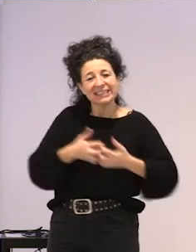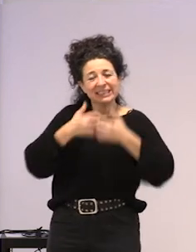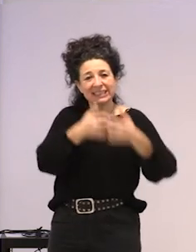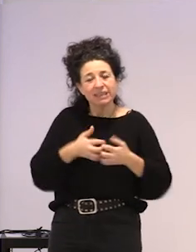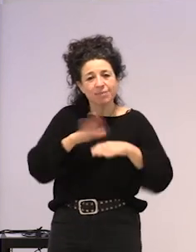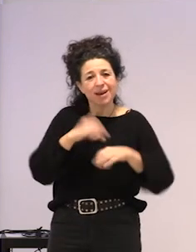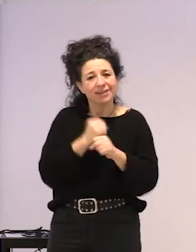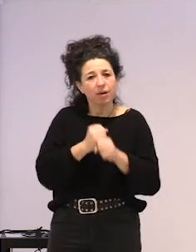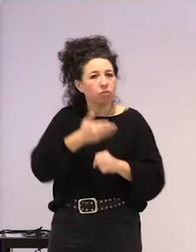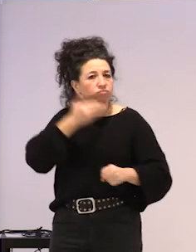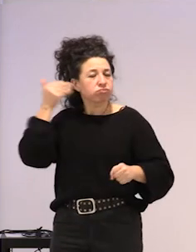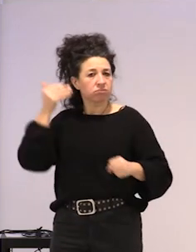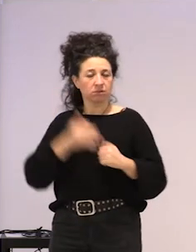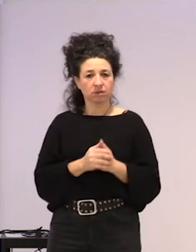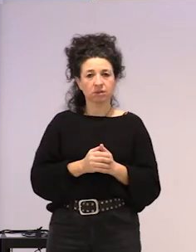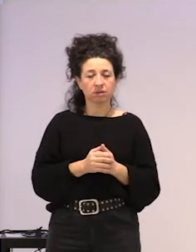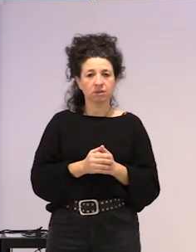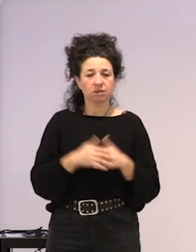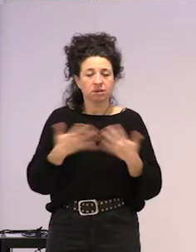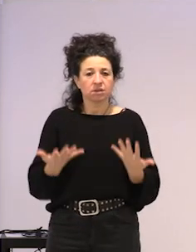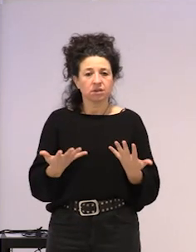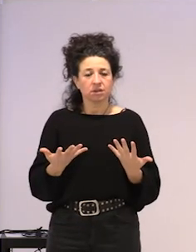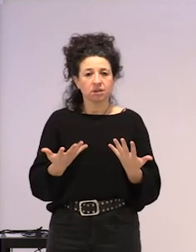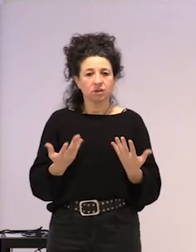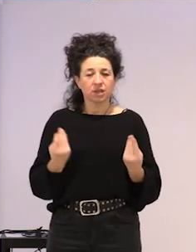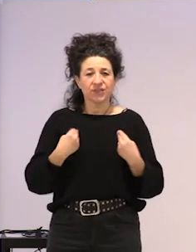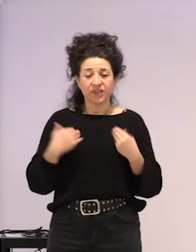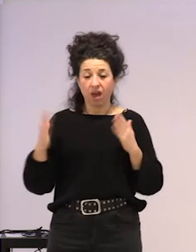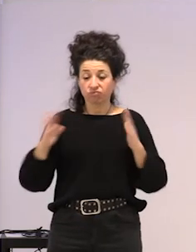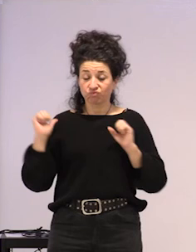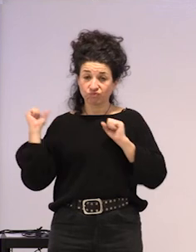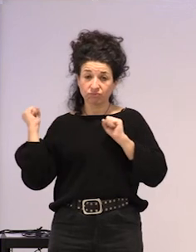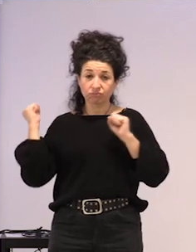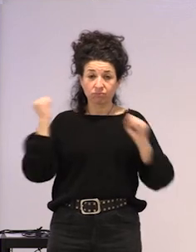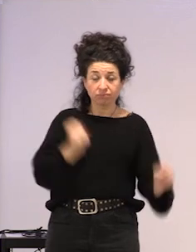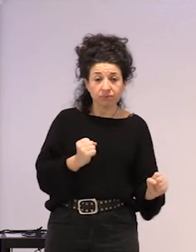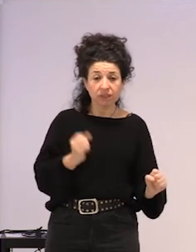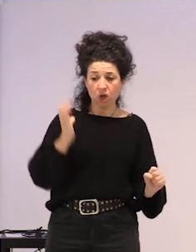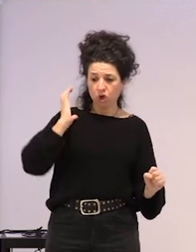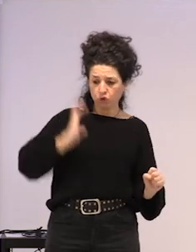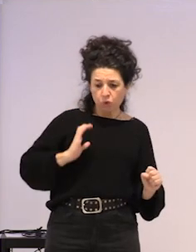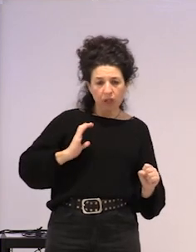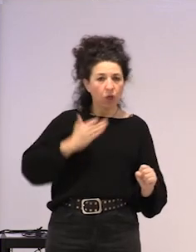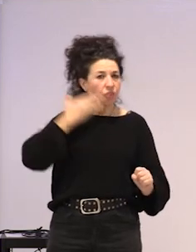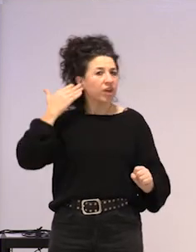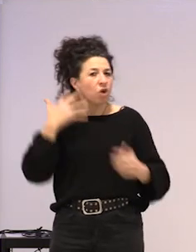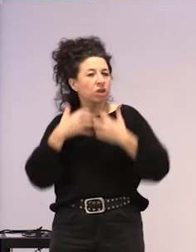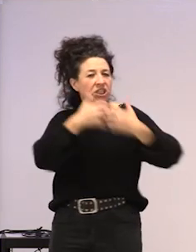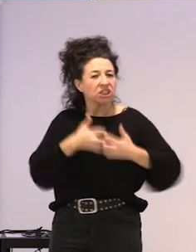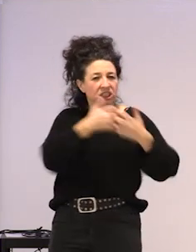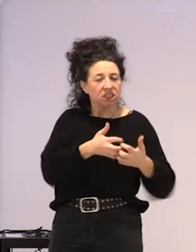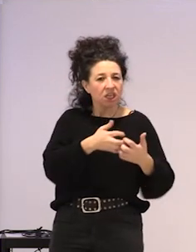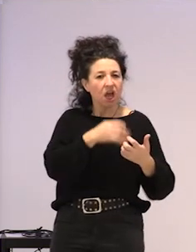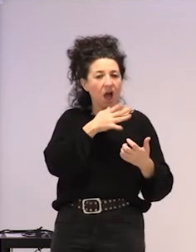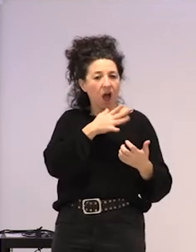duen baten alde, ez, eta berak ezaten du, Bizitzan zehar, soldata duen baten alde, borrokatu ganaiz, ez dut izango pertsona